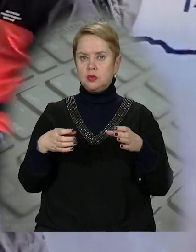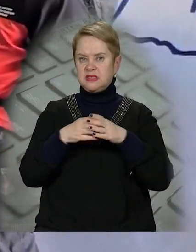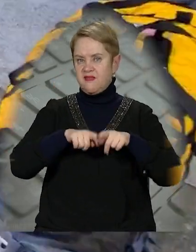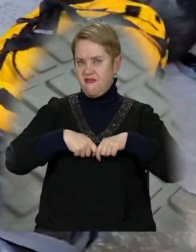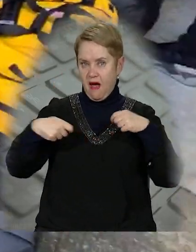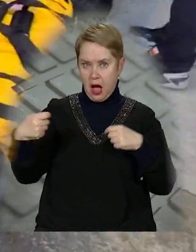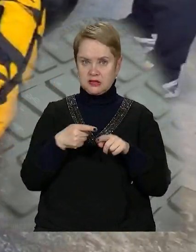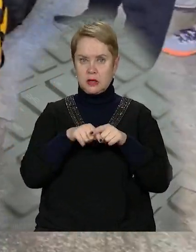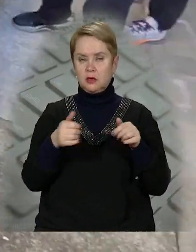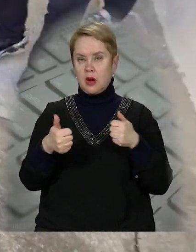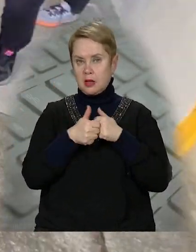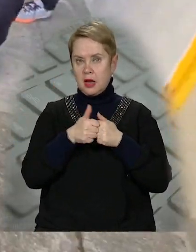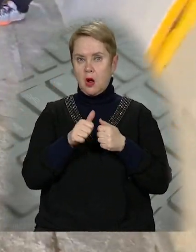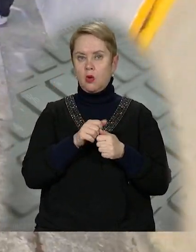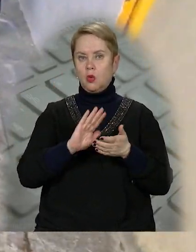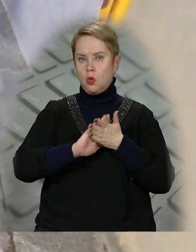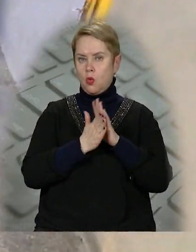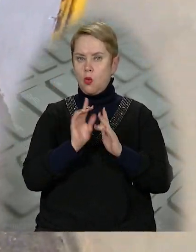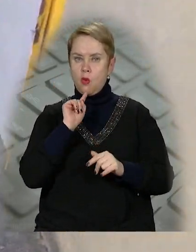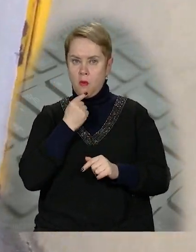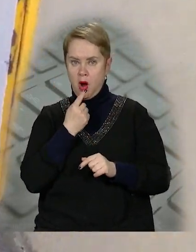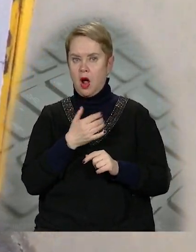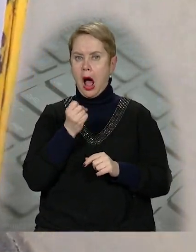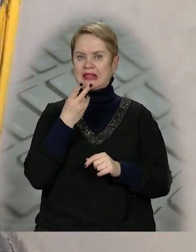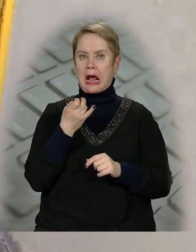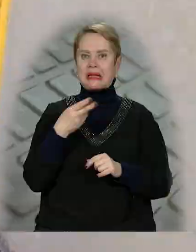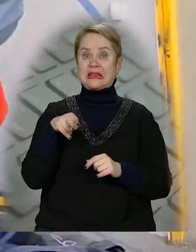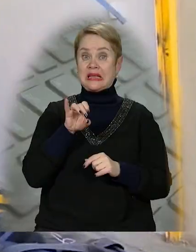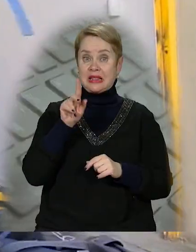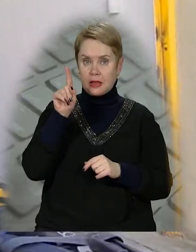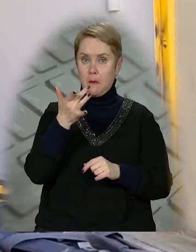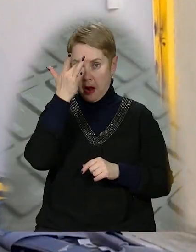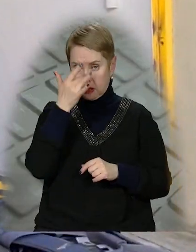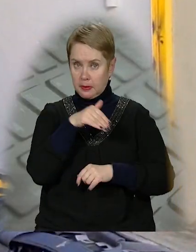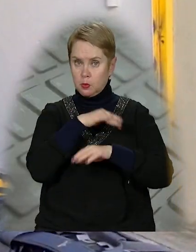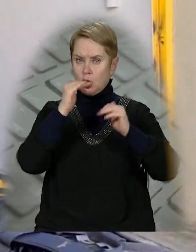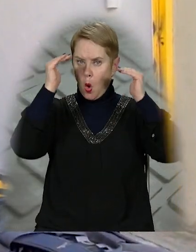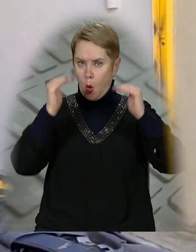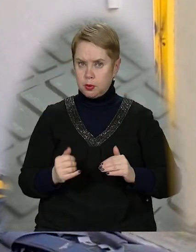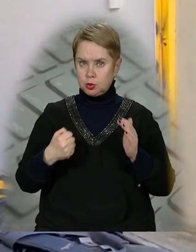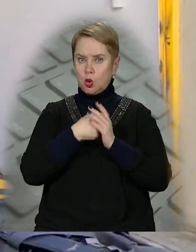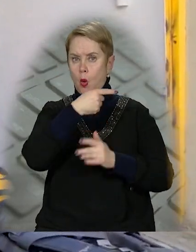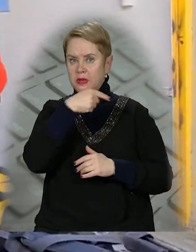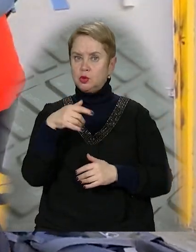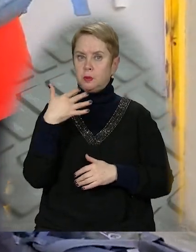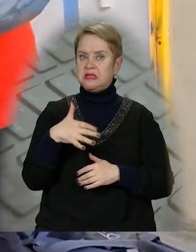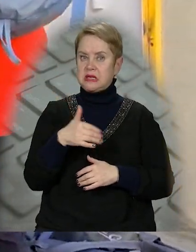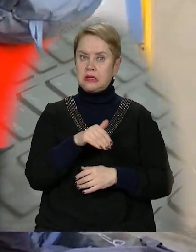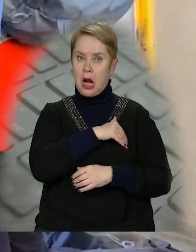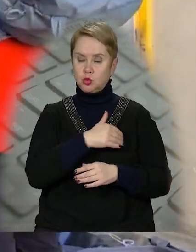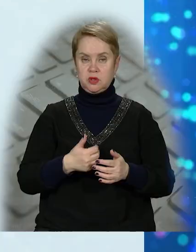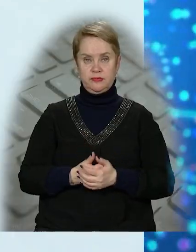зв'язках, полюдовиках, в екстремальних умовах. Хоча в Антарктиді зараз літо, температура може опуститися до мінус 50